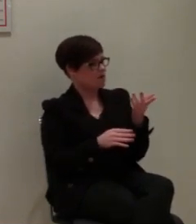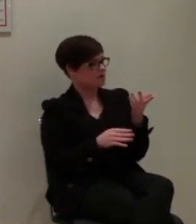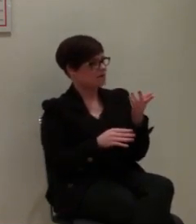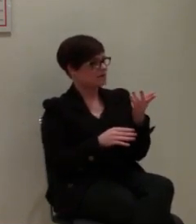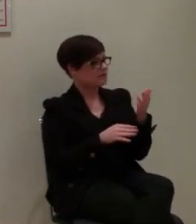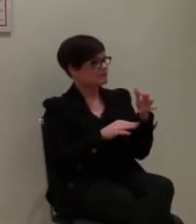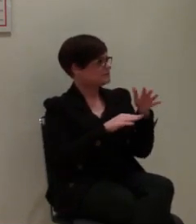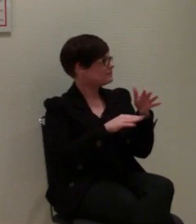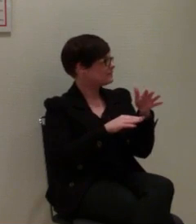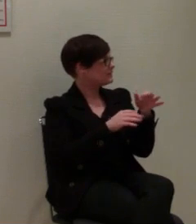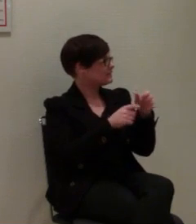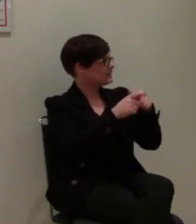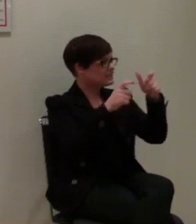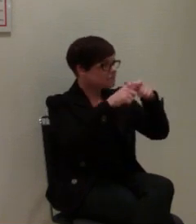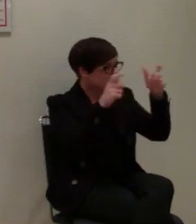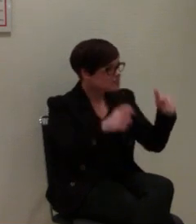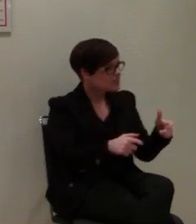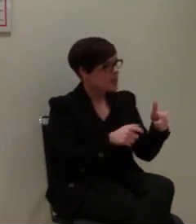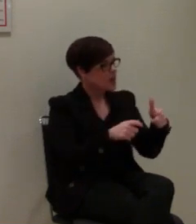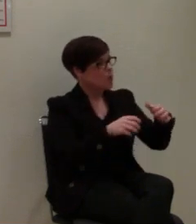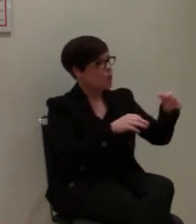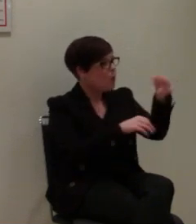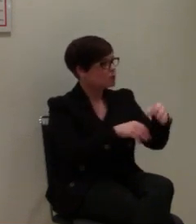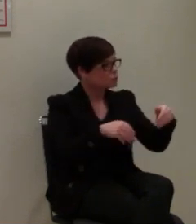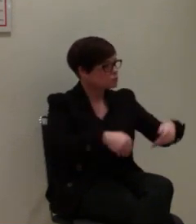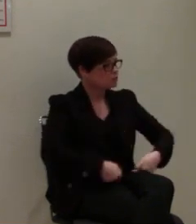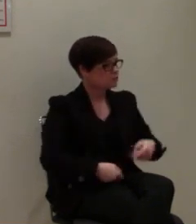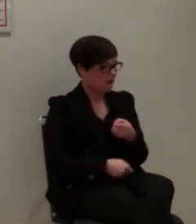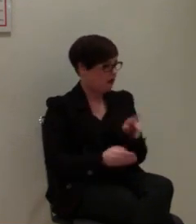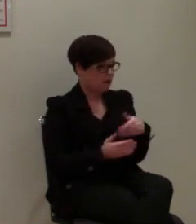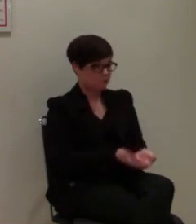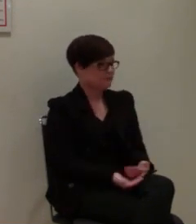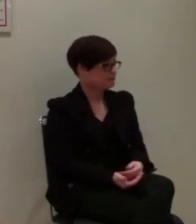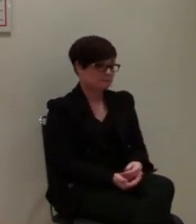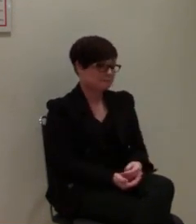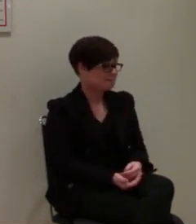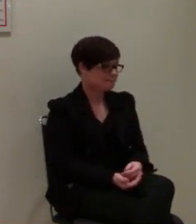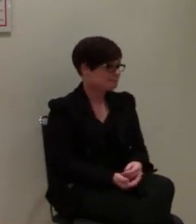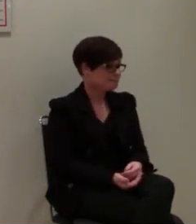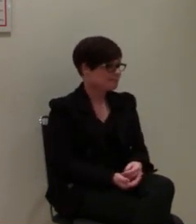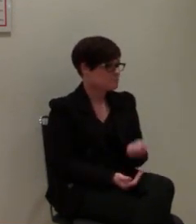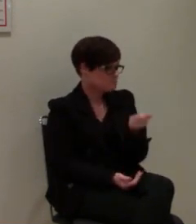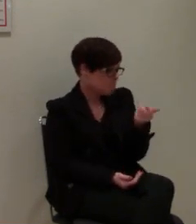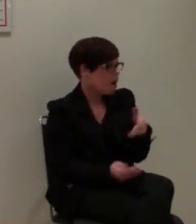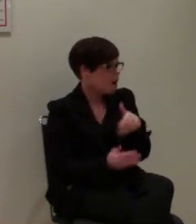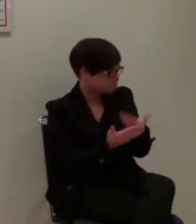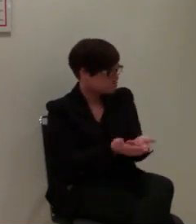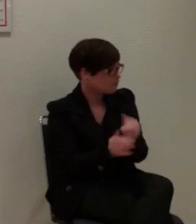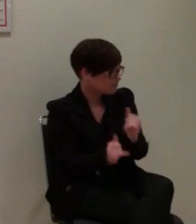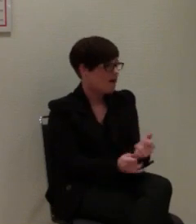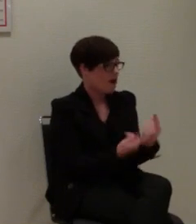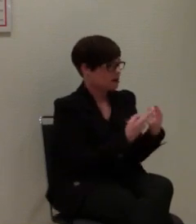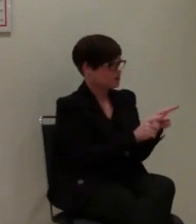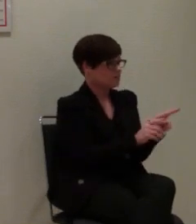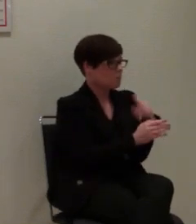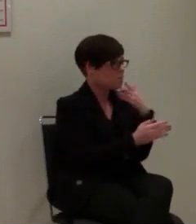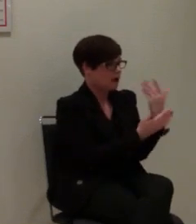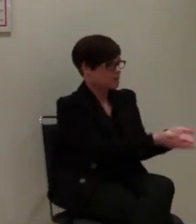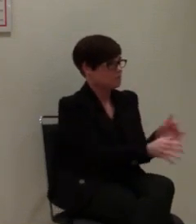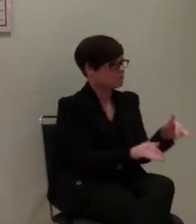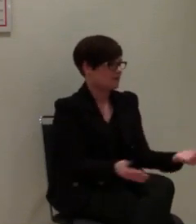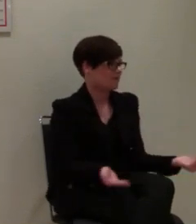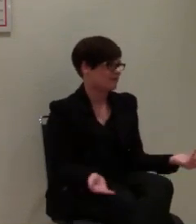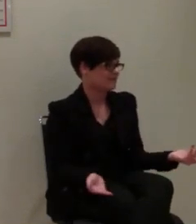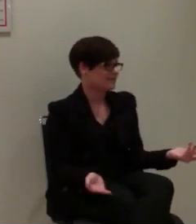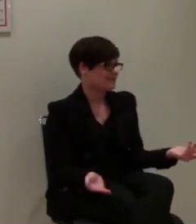anbieten, um eben den Standort des SMS-Senders zu bekommen. Und in